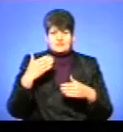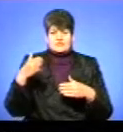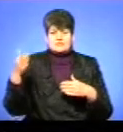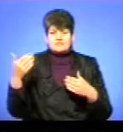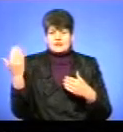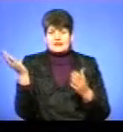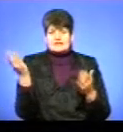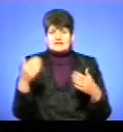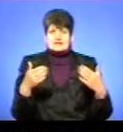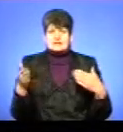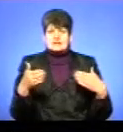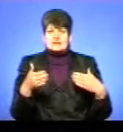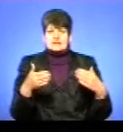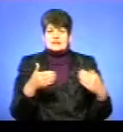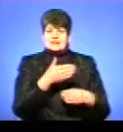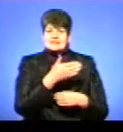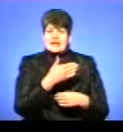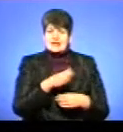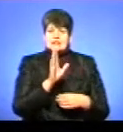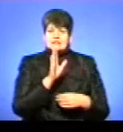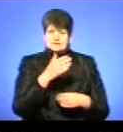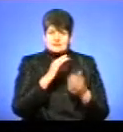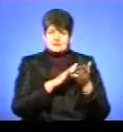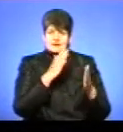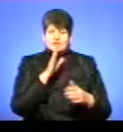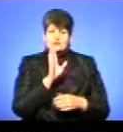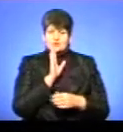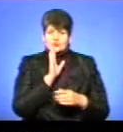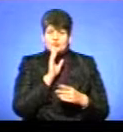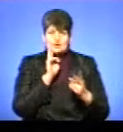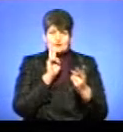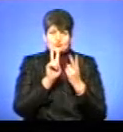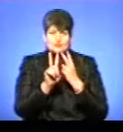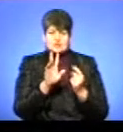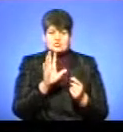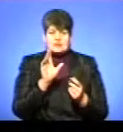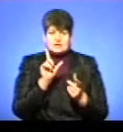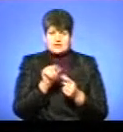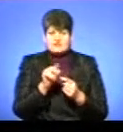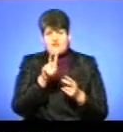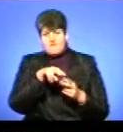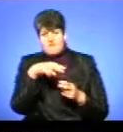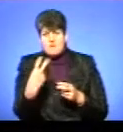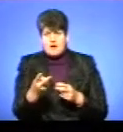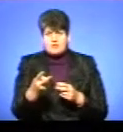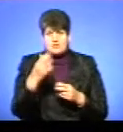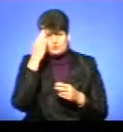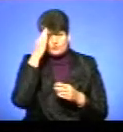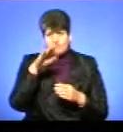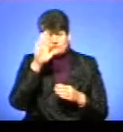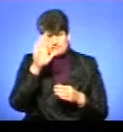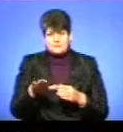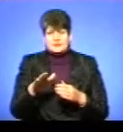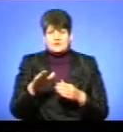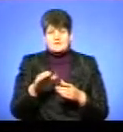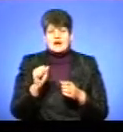рухалася на зустріч йому. Вона впала з велосипеда і, вдарившись головою тверде покриття асфальту,